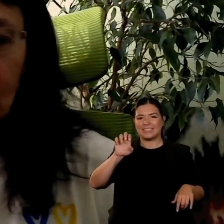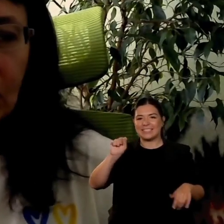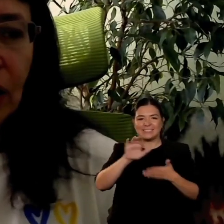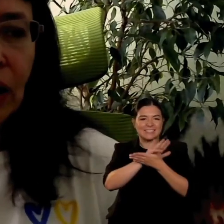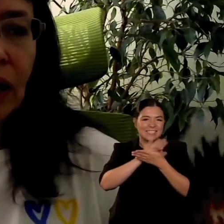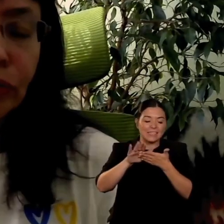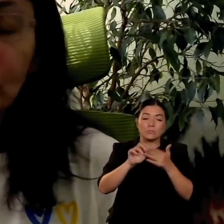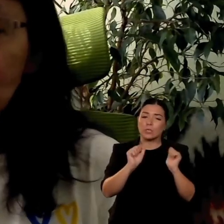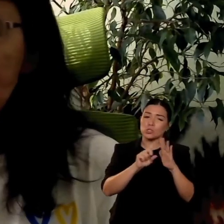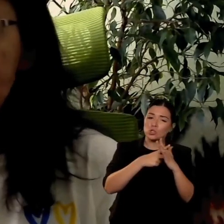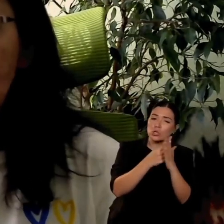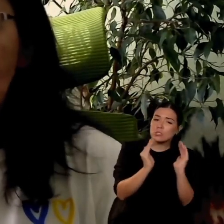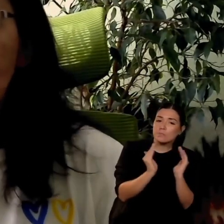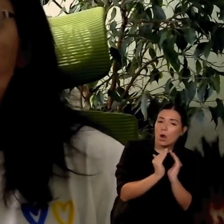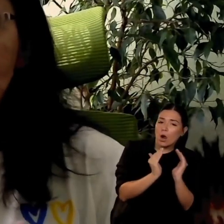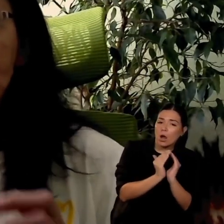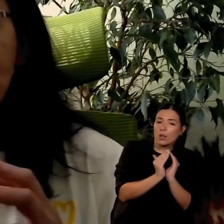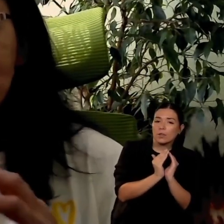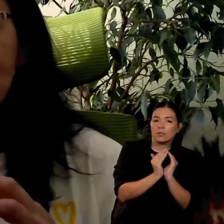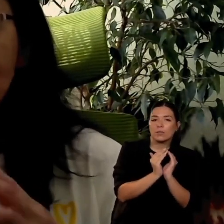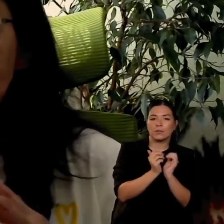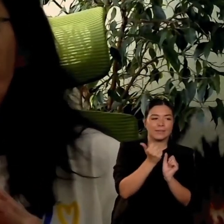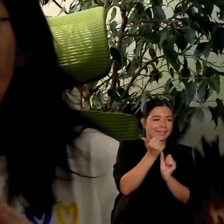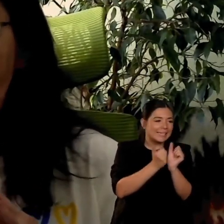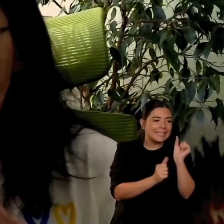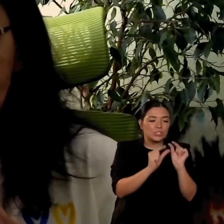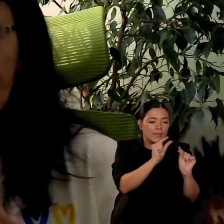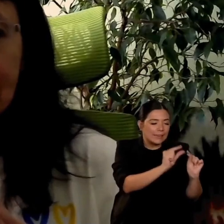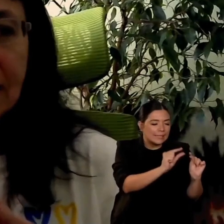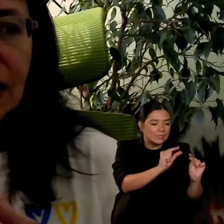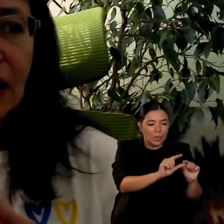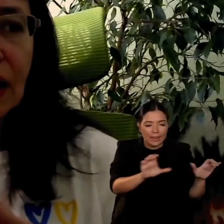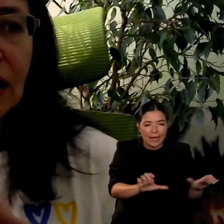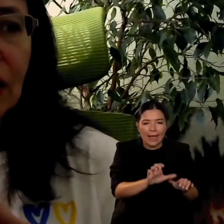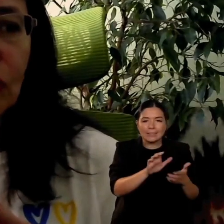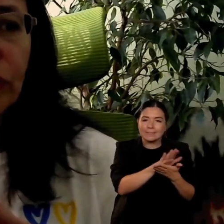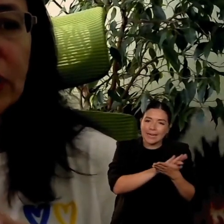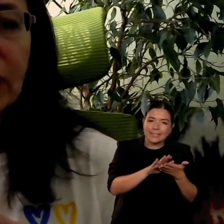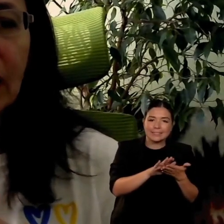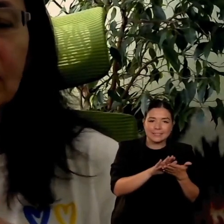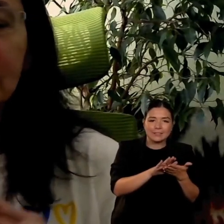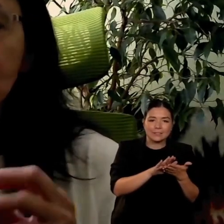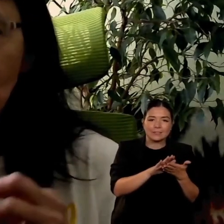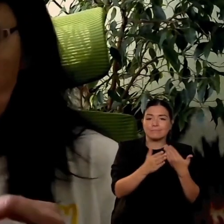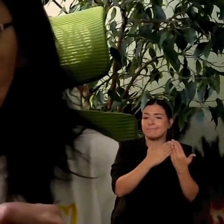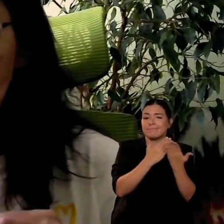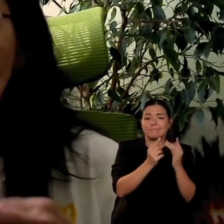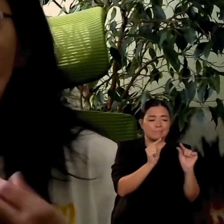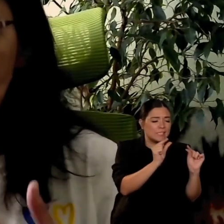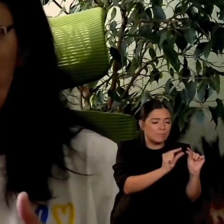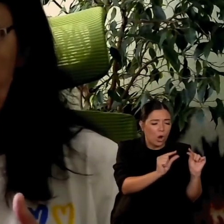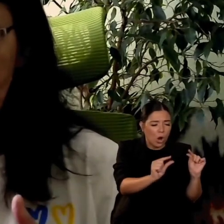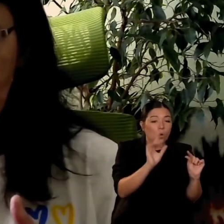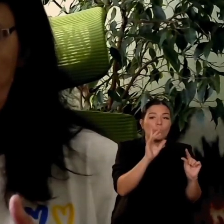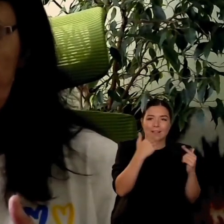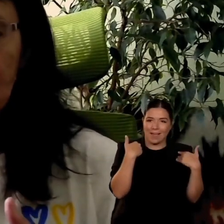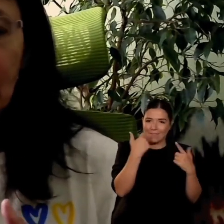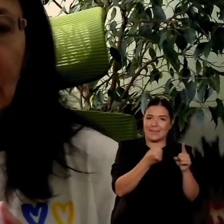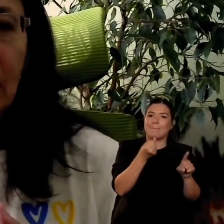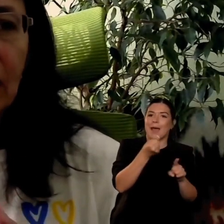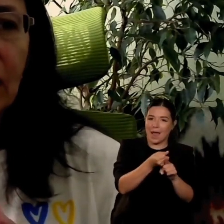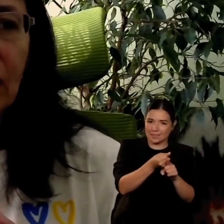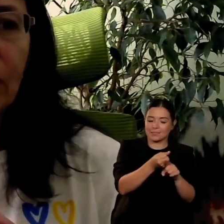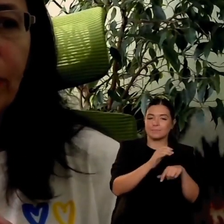molto forte ma insieme tutte queste piccole azioni possono generare una